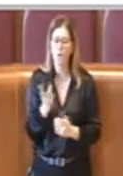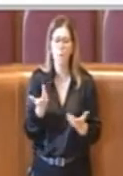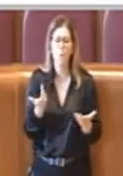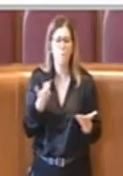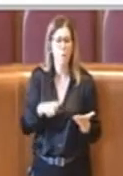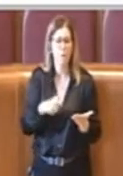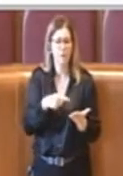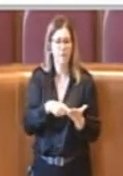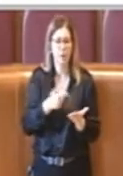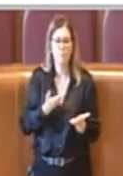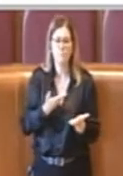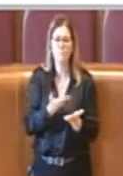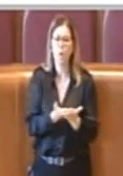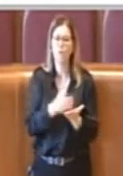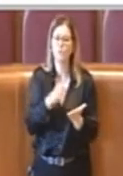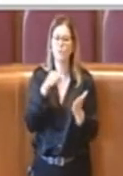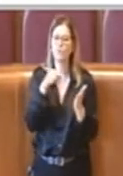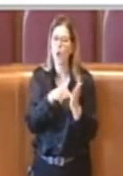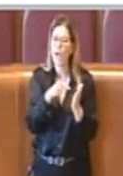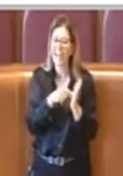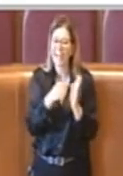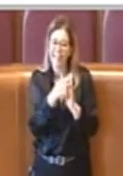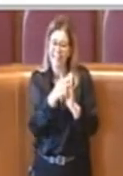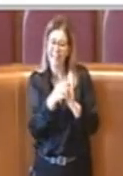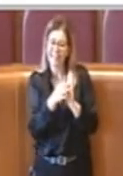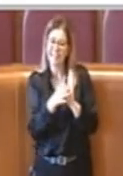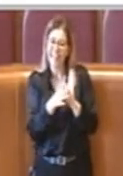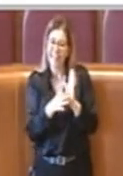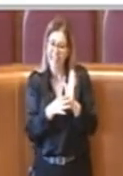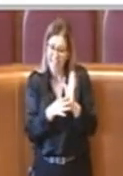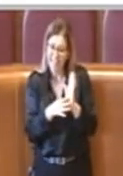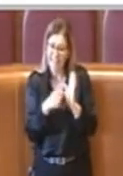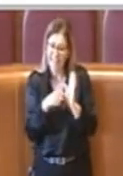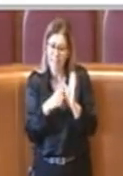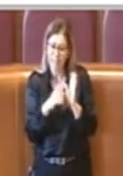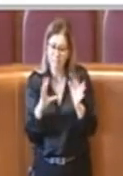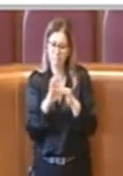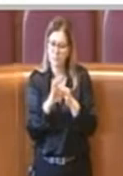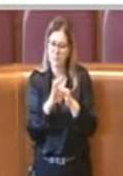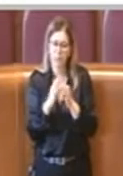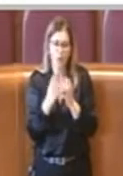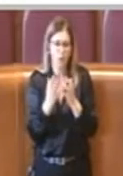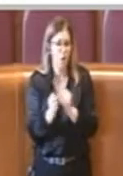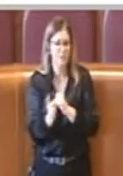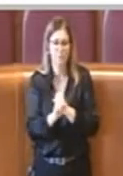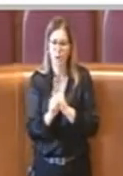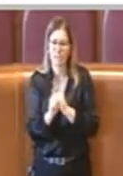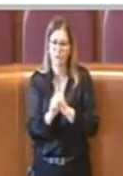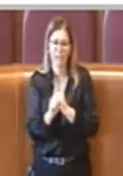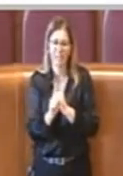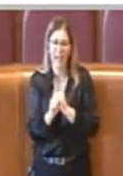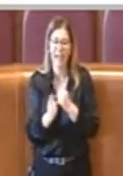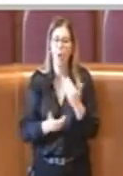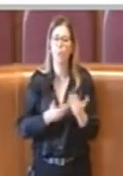questa mozione non avesse criteri per essere accettata come un atto di urgenza, come una ex 58.